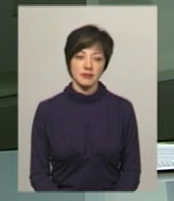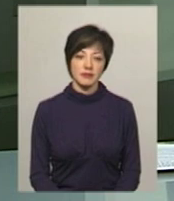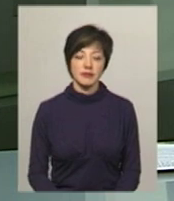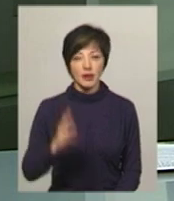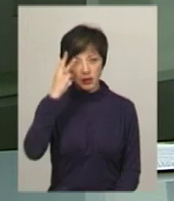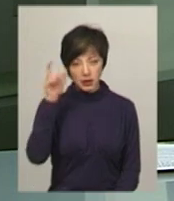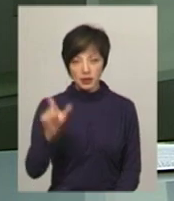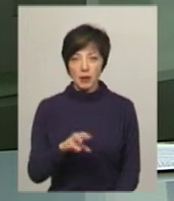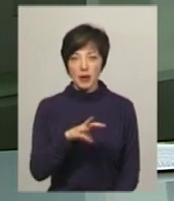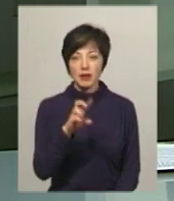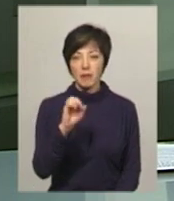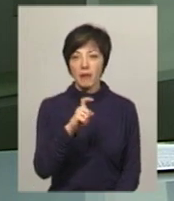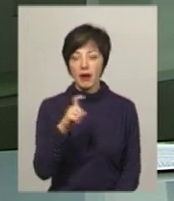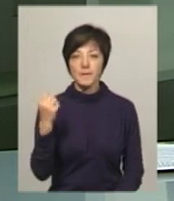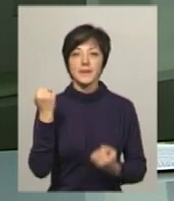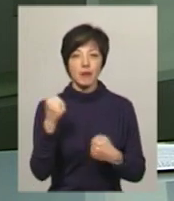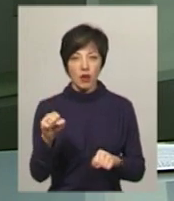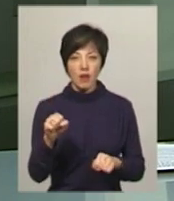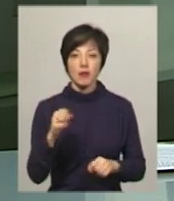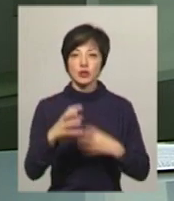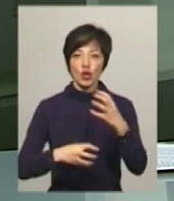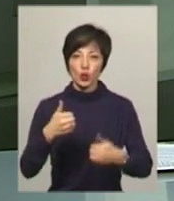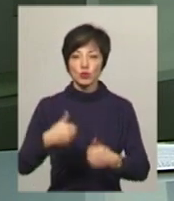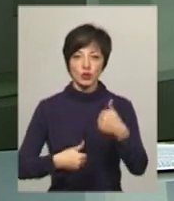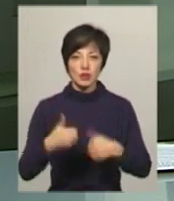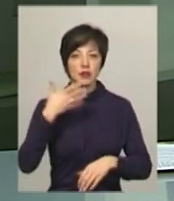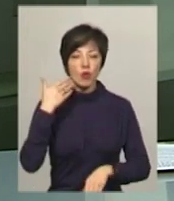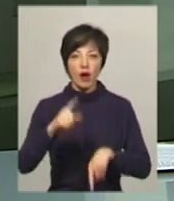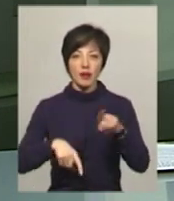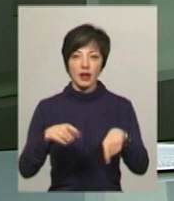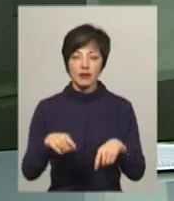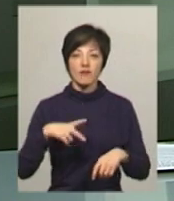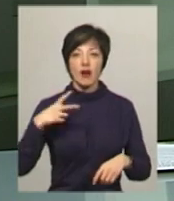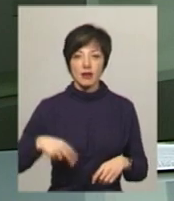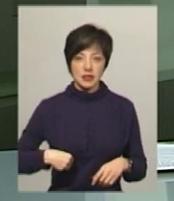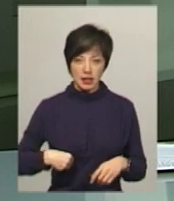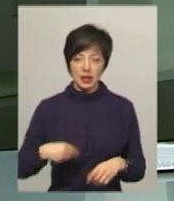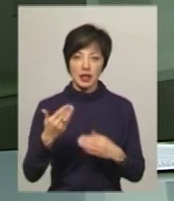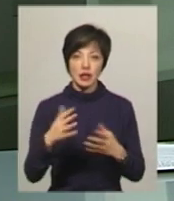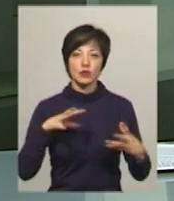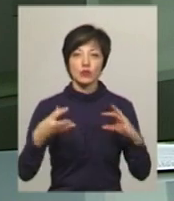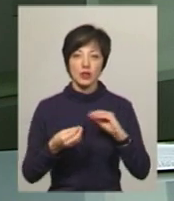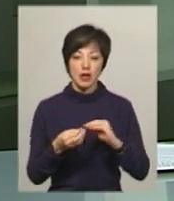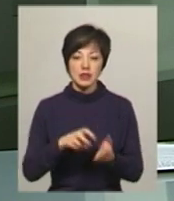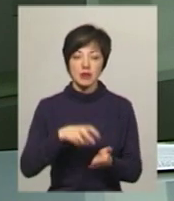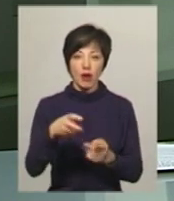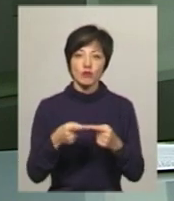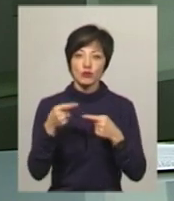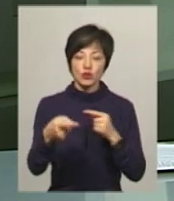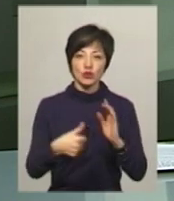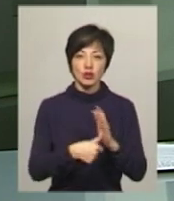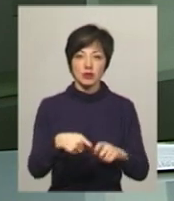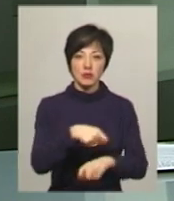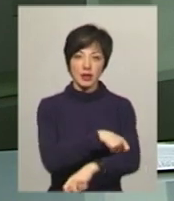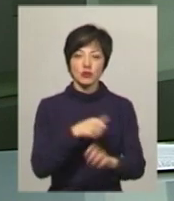Хмельничанка Марина Бех-Романчук перемогла на міжнародному турнірі з легкої атлетики у Франції. Її результат у стрибках у довжину 6